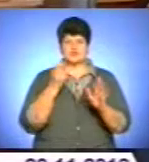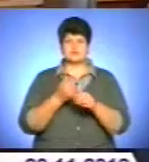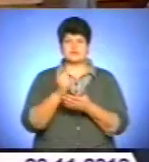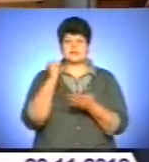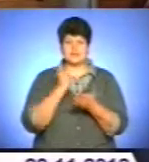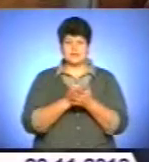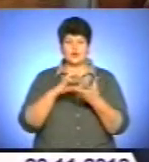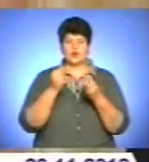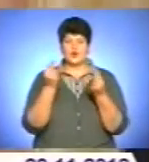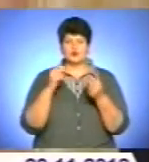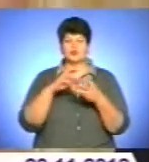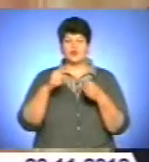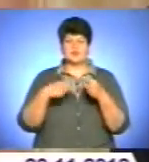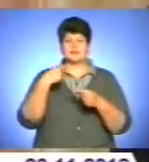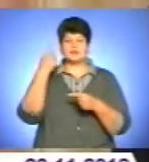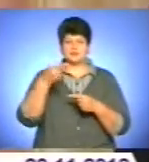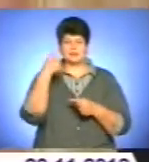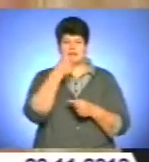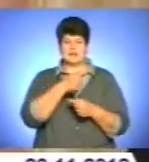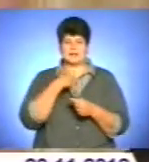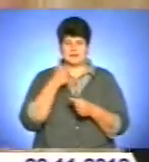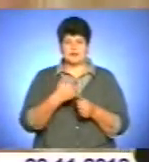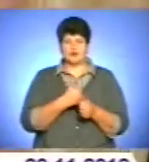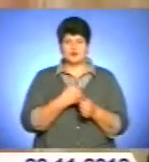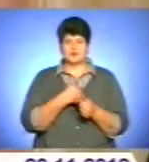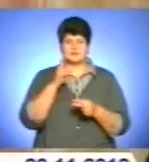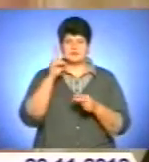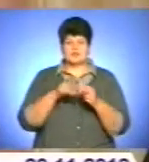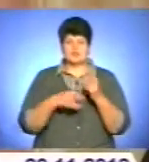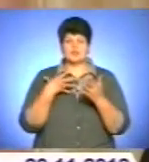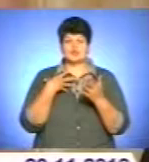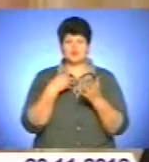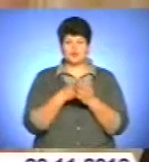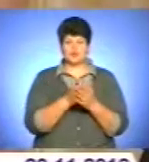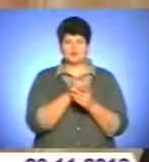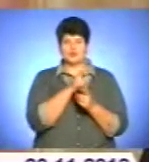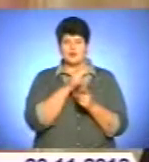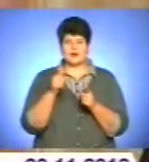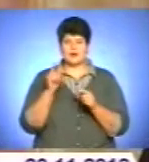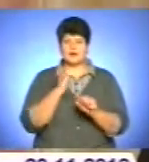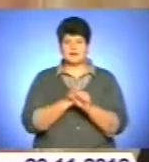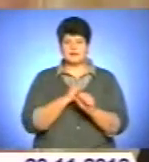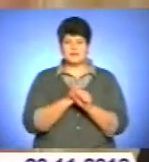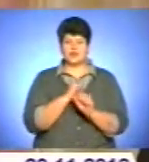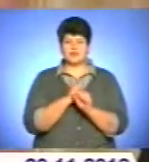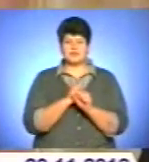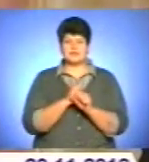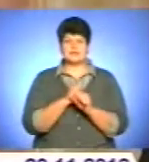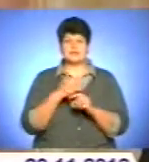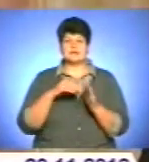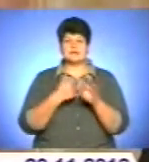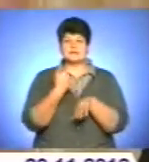кошторис на наступний рік. Я хотів, щоб завершити свою каденцію роботи спікером прийняття